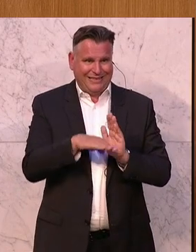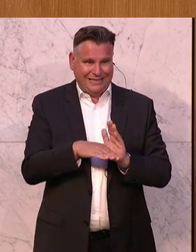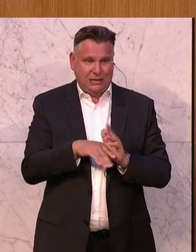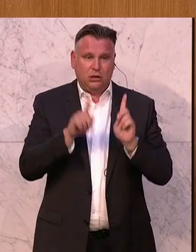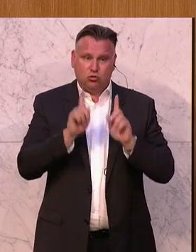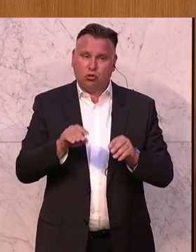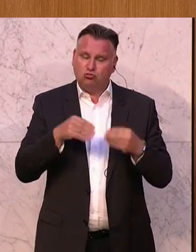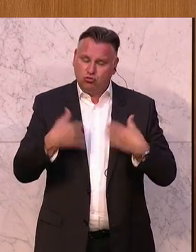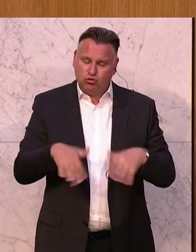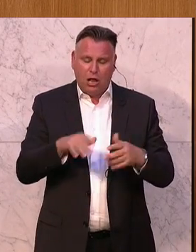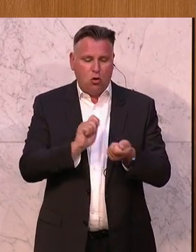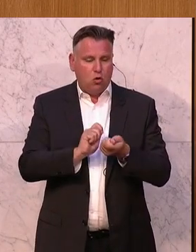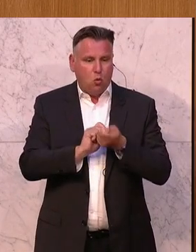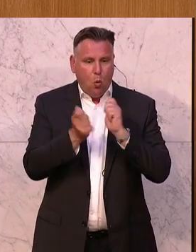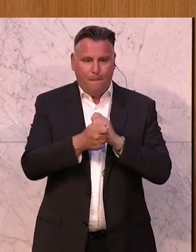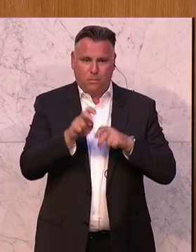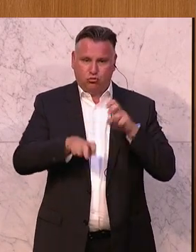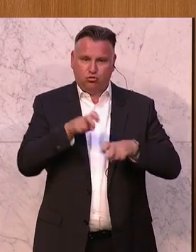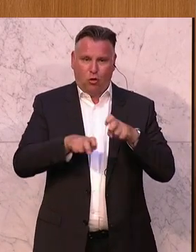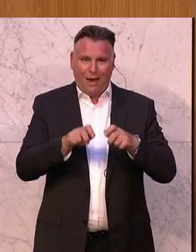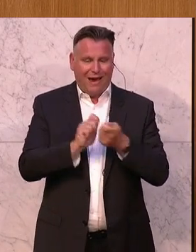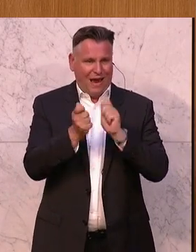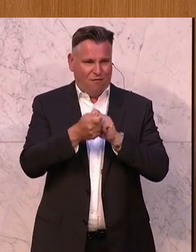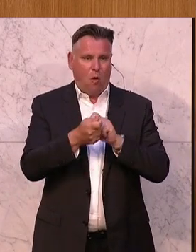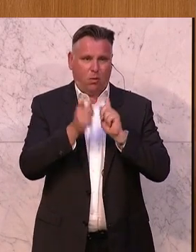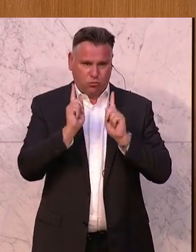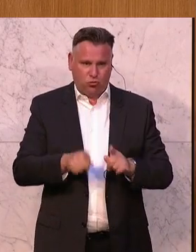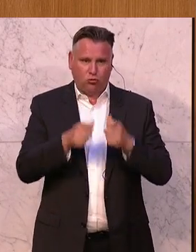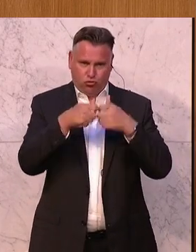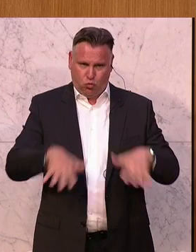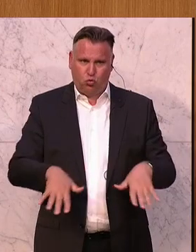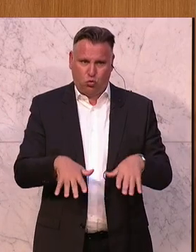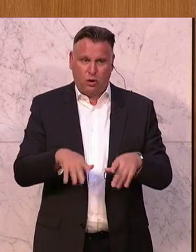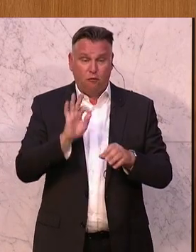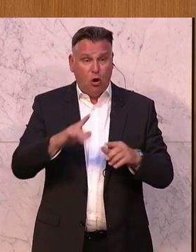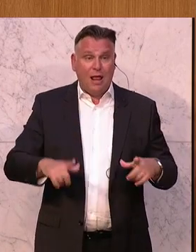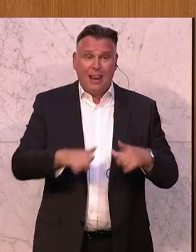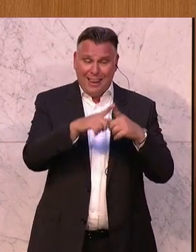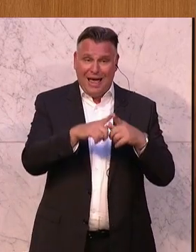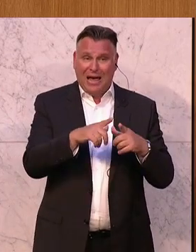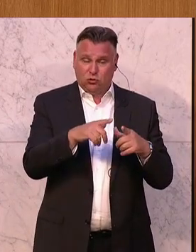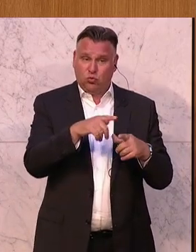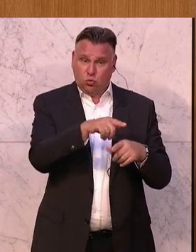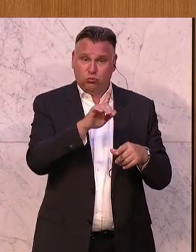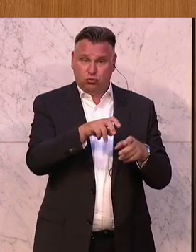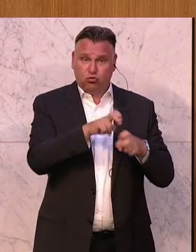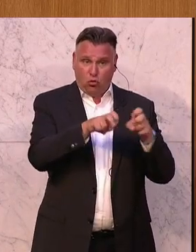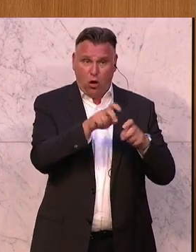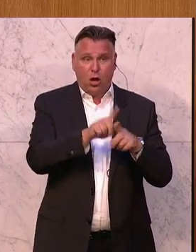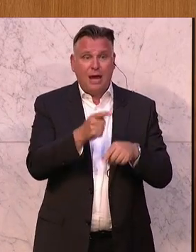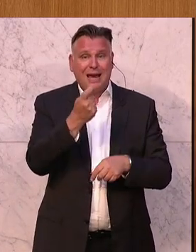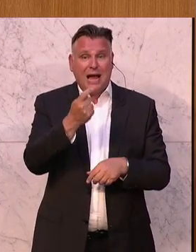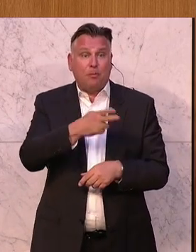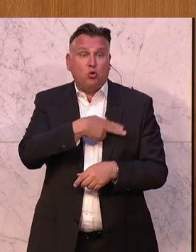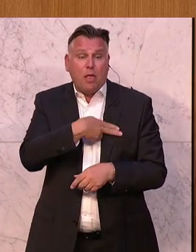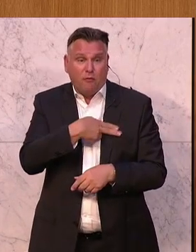echte strukturelle Steuerreform vorzulegen, mit welcher höhere Steuern auf leistungslose Einkommen, auf Kapital und